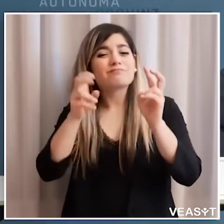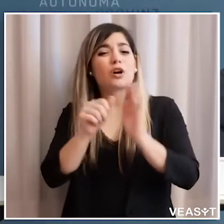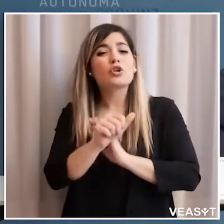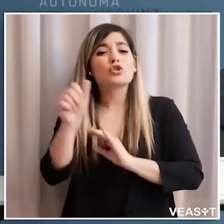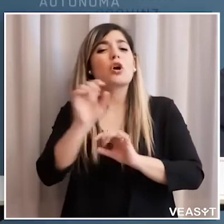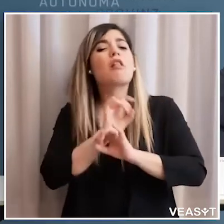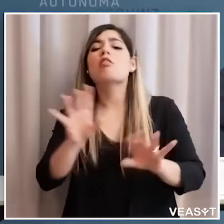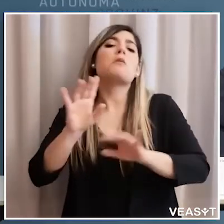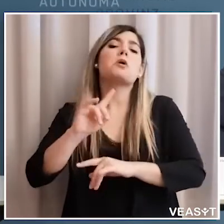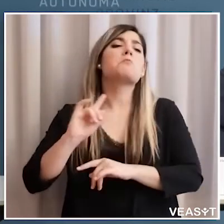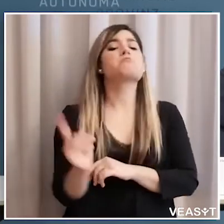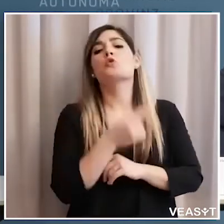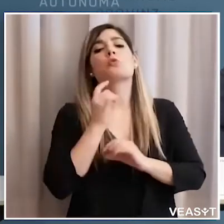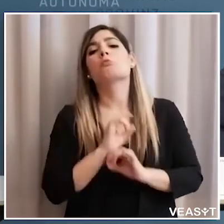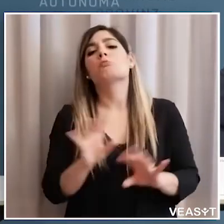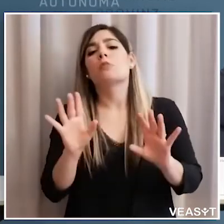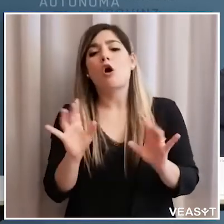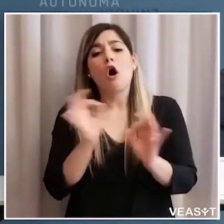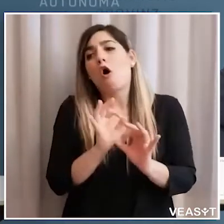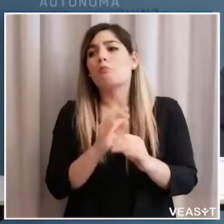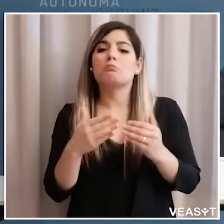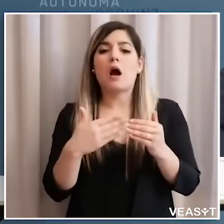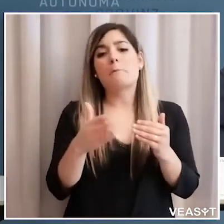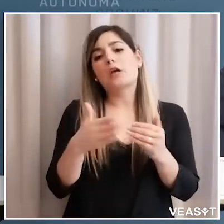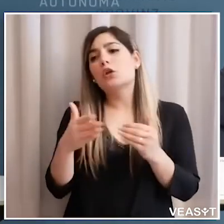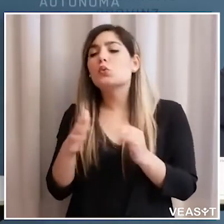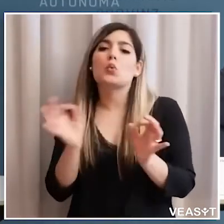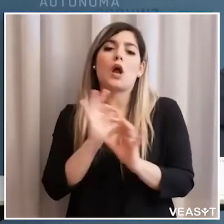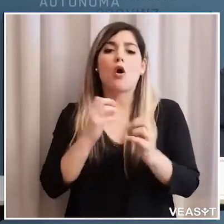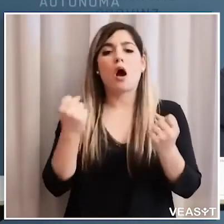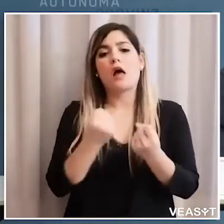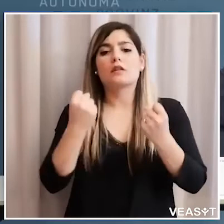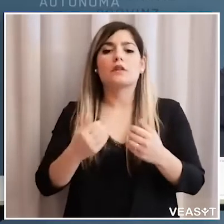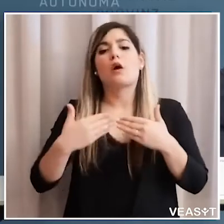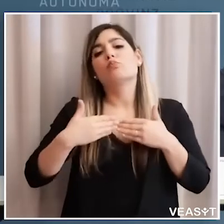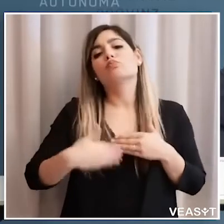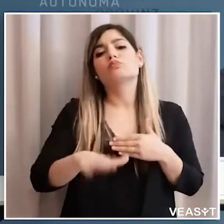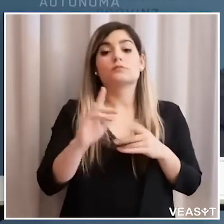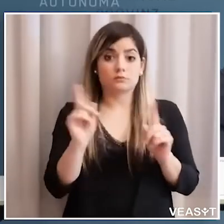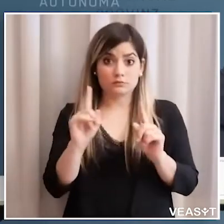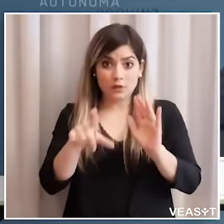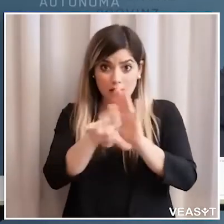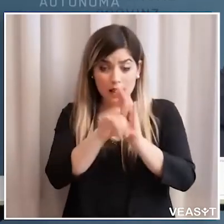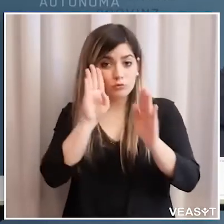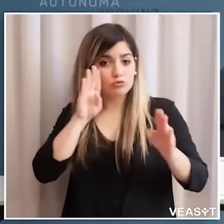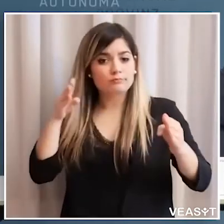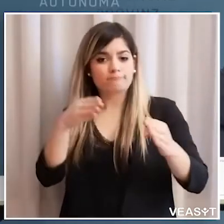adesso di un liberi tutti o diciamo dell'apertura o dell'avvio dell'attività ma è proprio